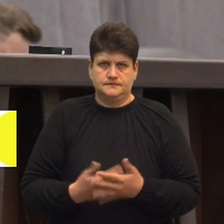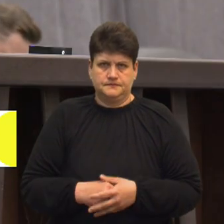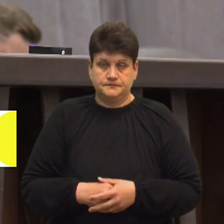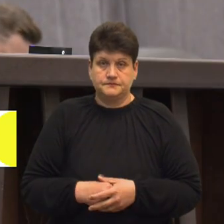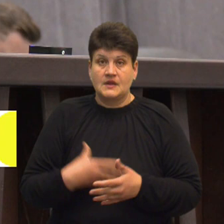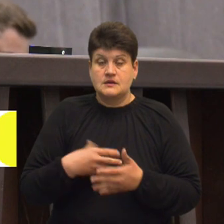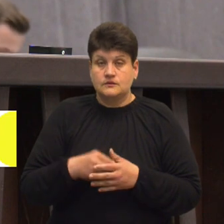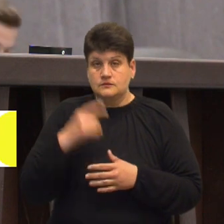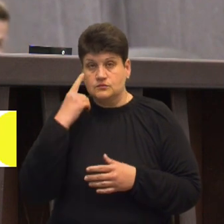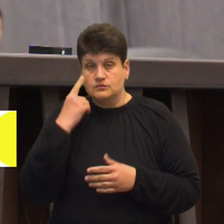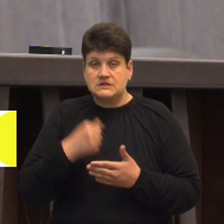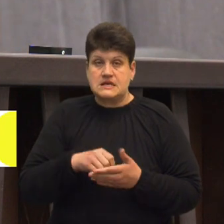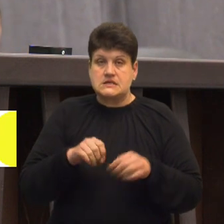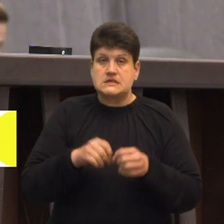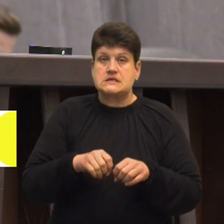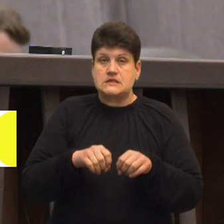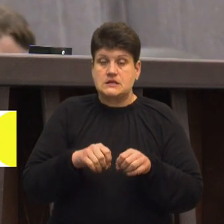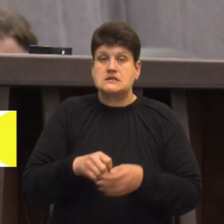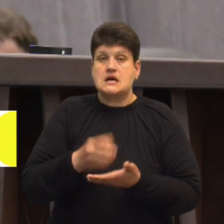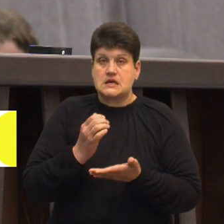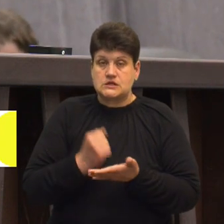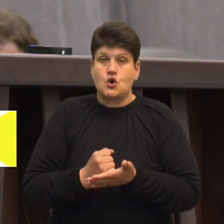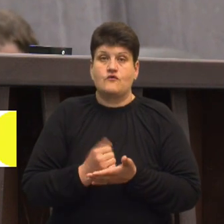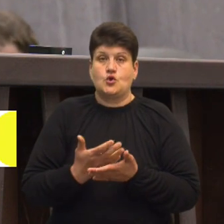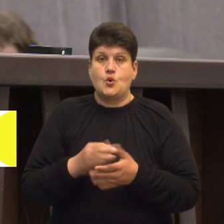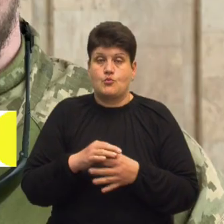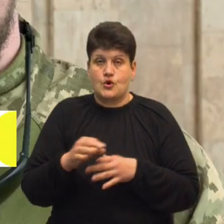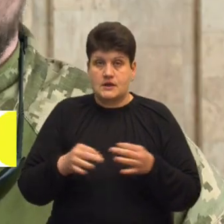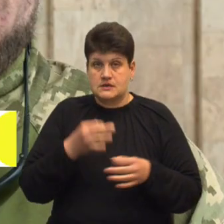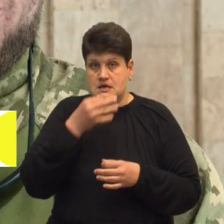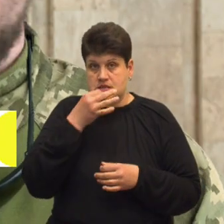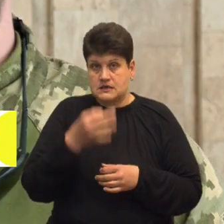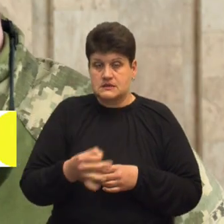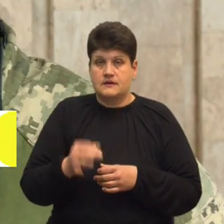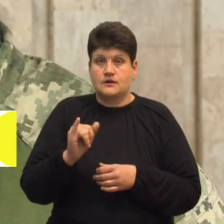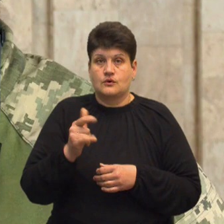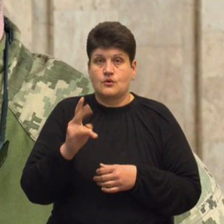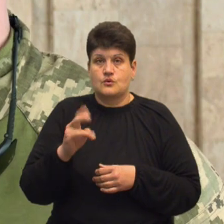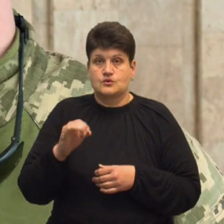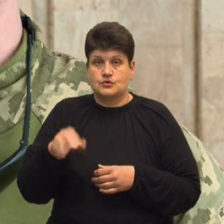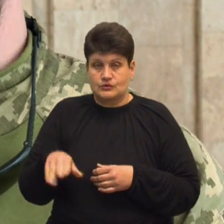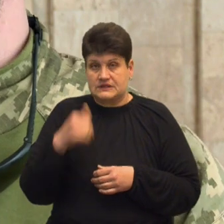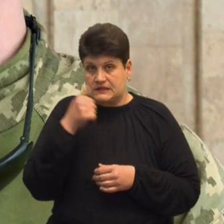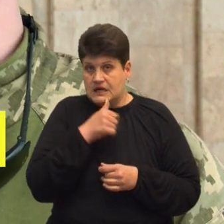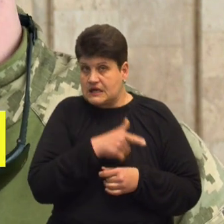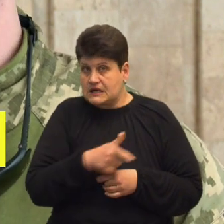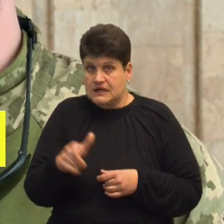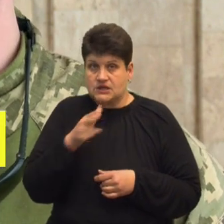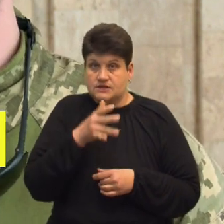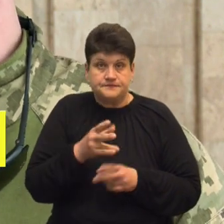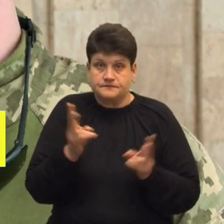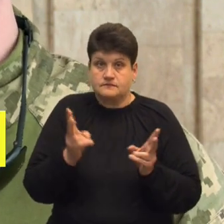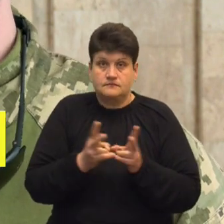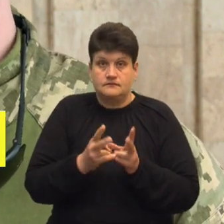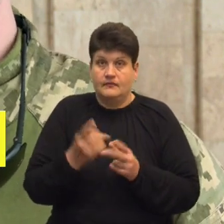позицію щодо зареєстрованого законопроєкту висловив і боєць ЗСУ Ігор Костюк. За рік часу в зоні бойових дій я не зустрічав жодного